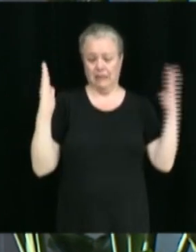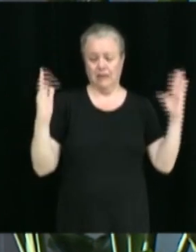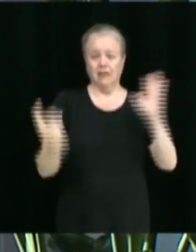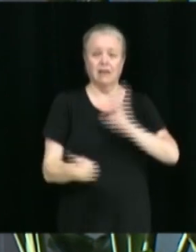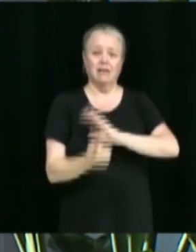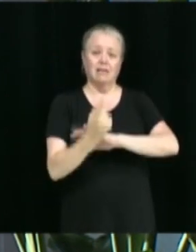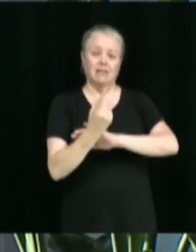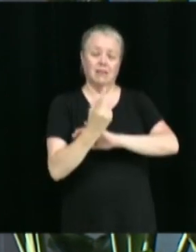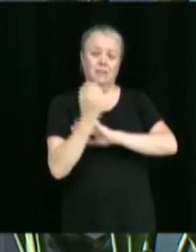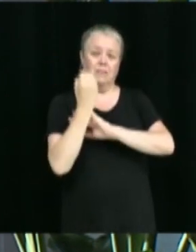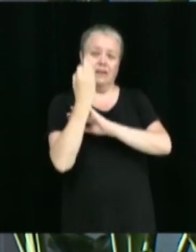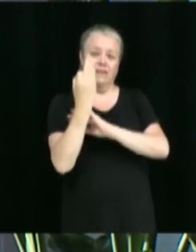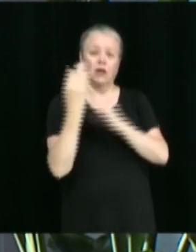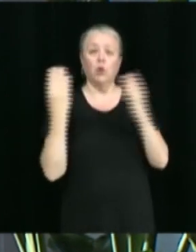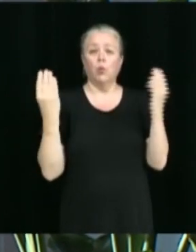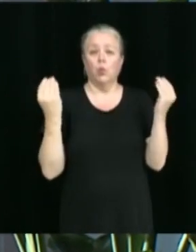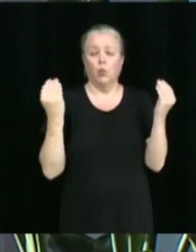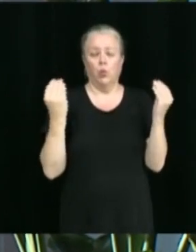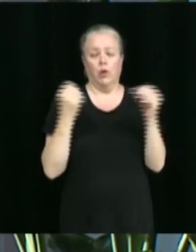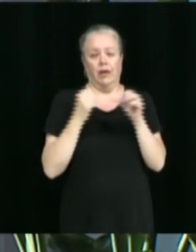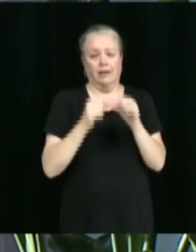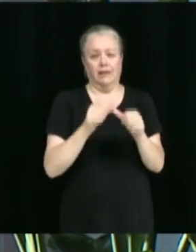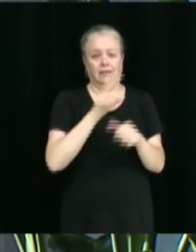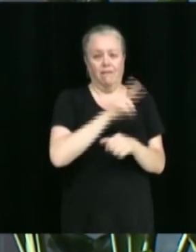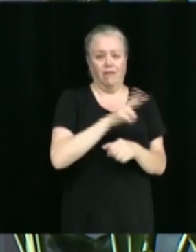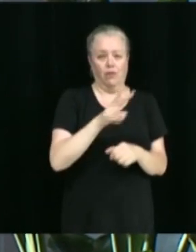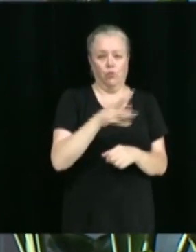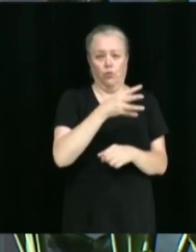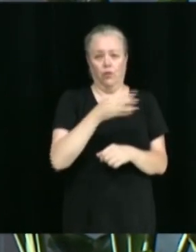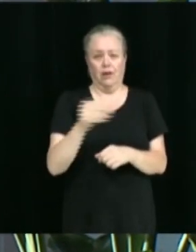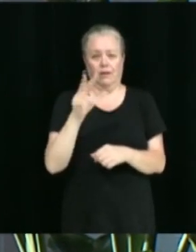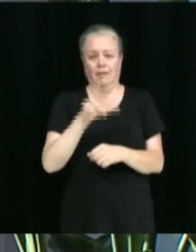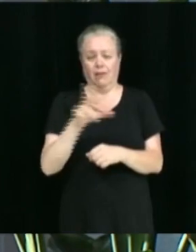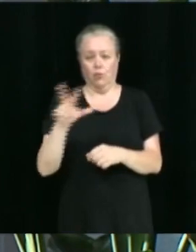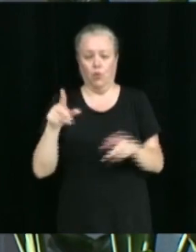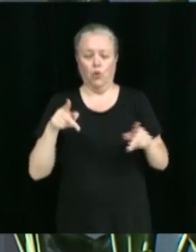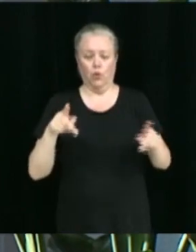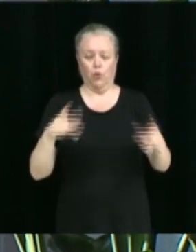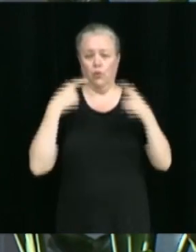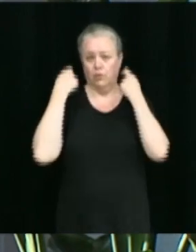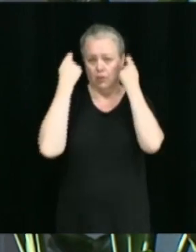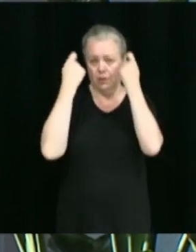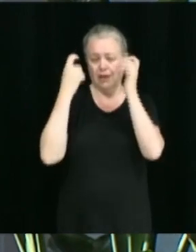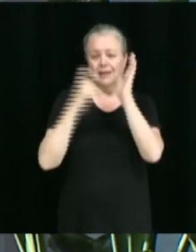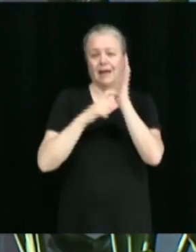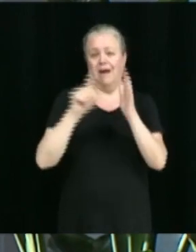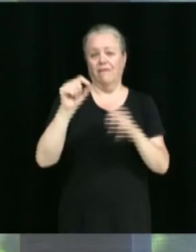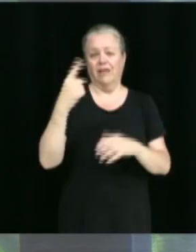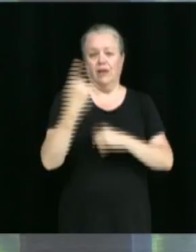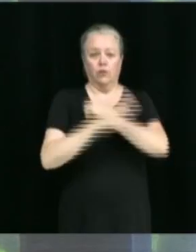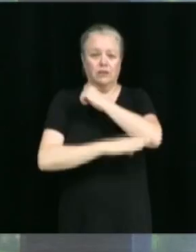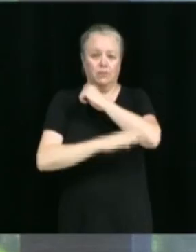au numéros 22 et 33 rue Pèlerin le samedi 21 septembre entre midi et 23 h.